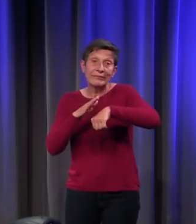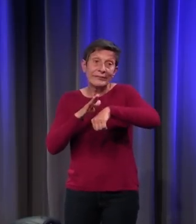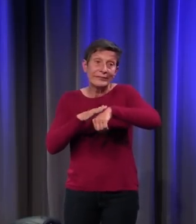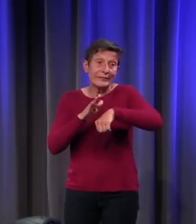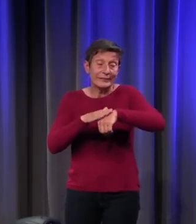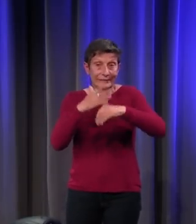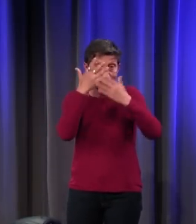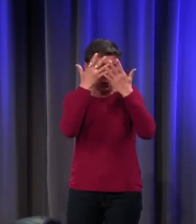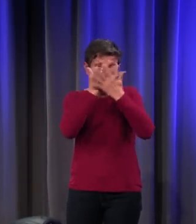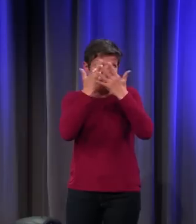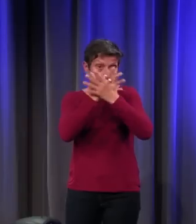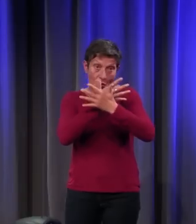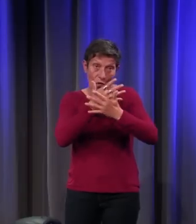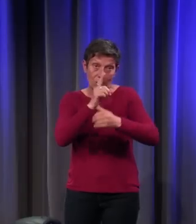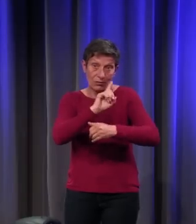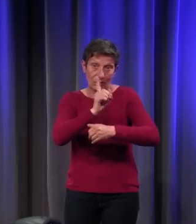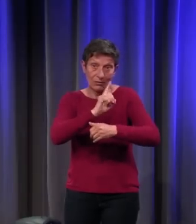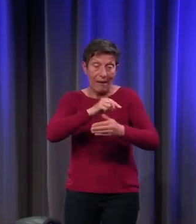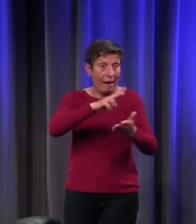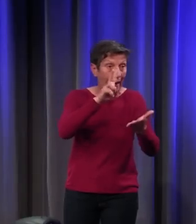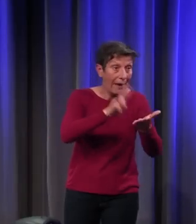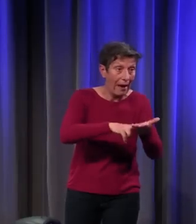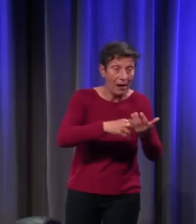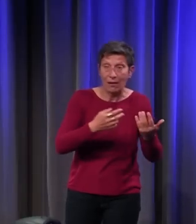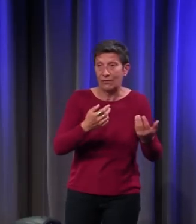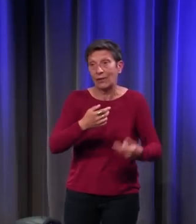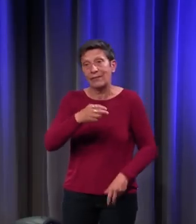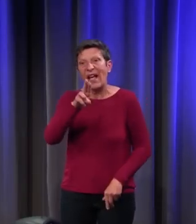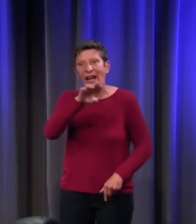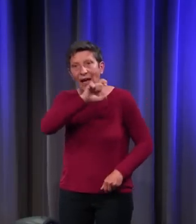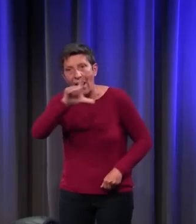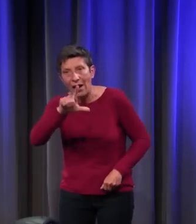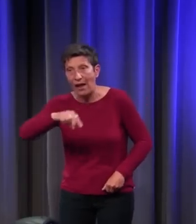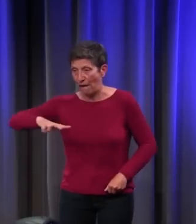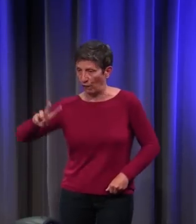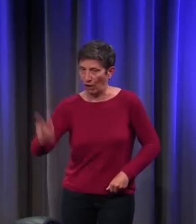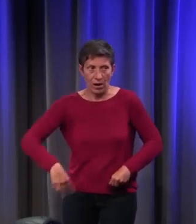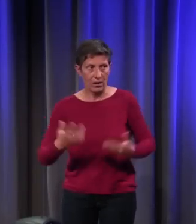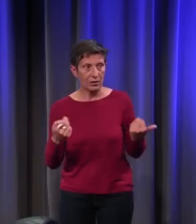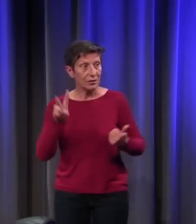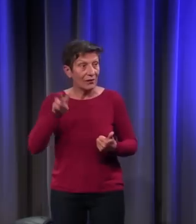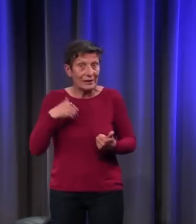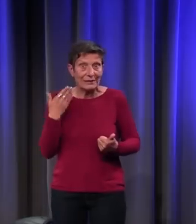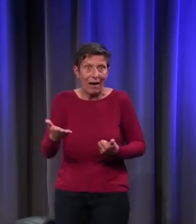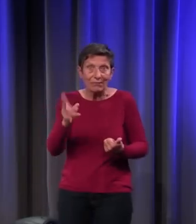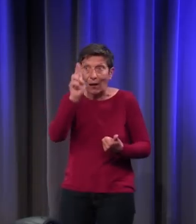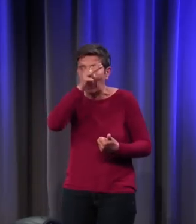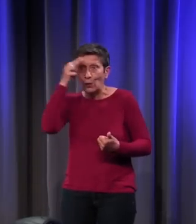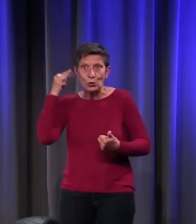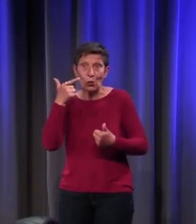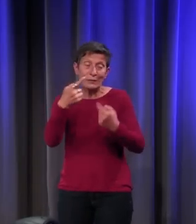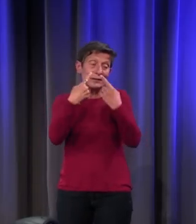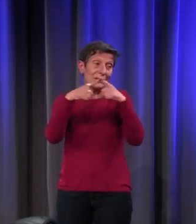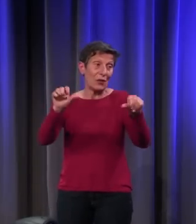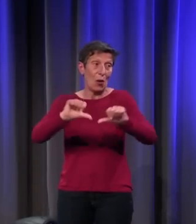constamment, nous, le réel et le vrai. Ce sont deux notions complètement différentes pour la culture